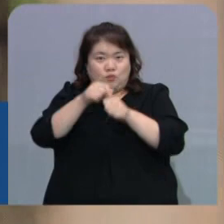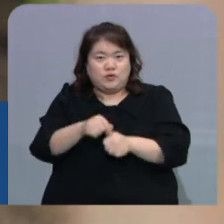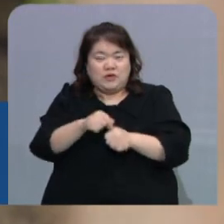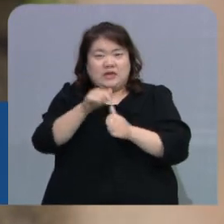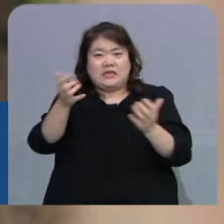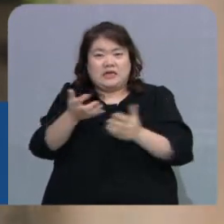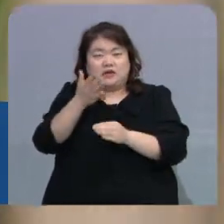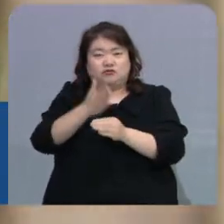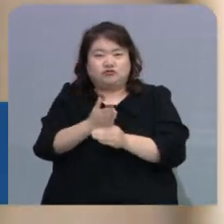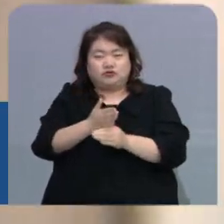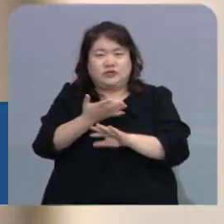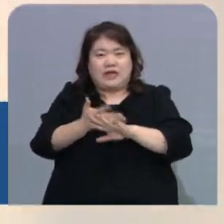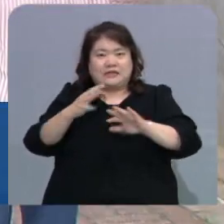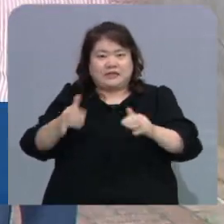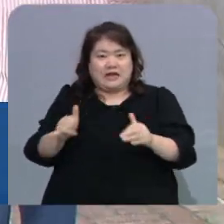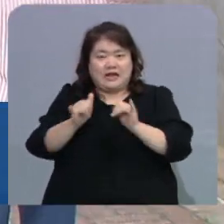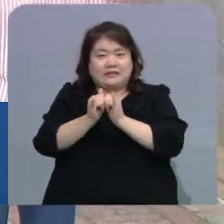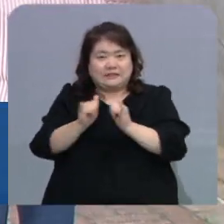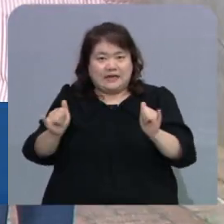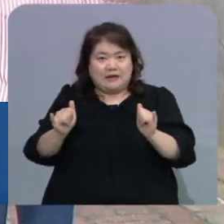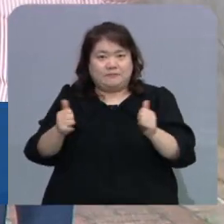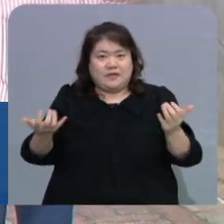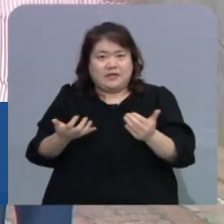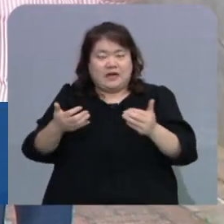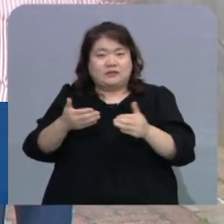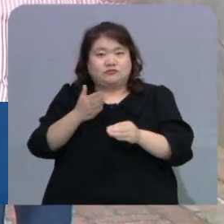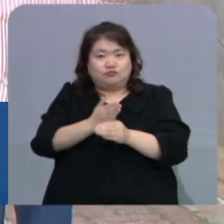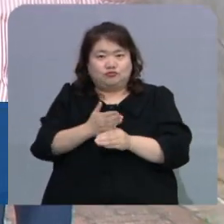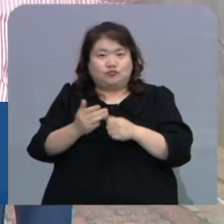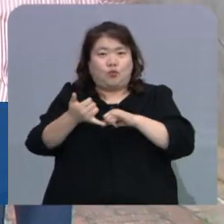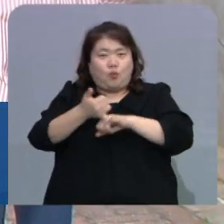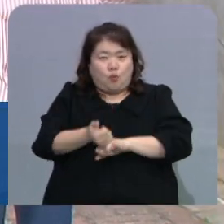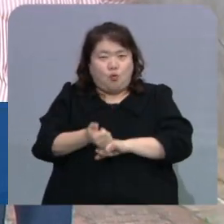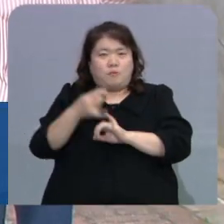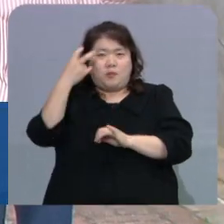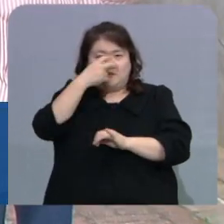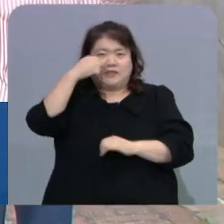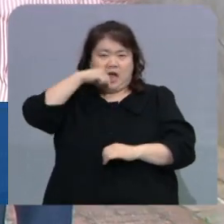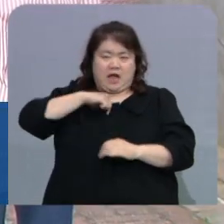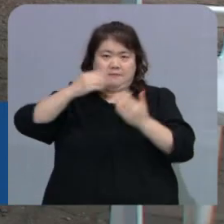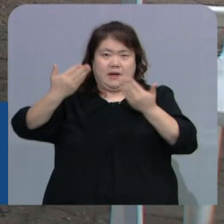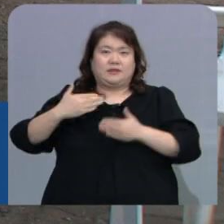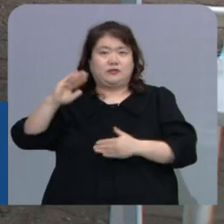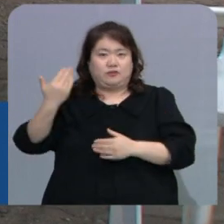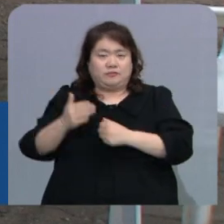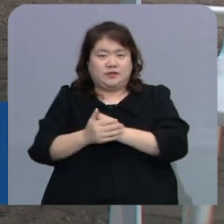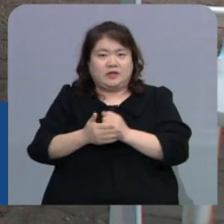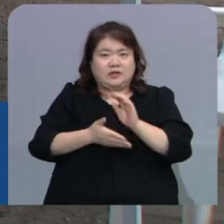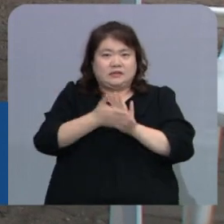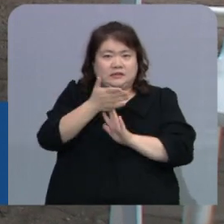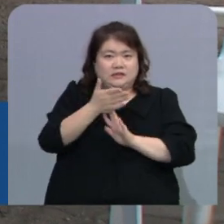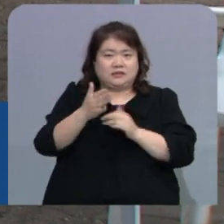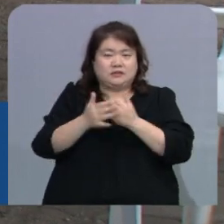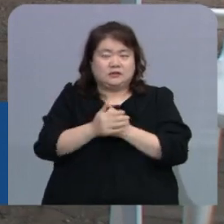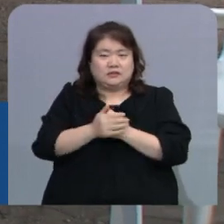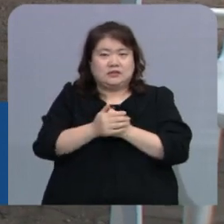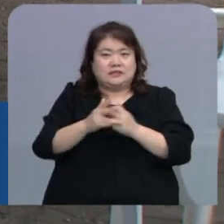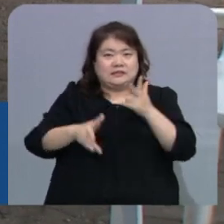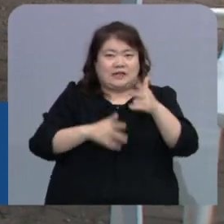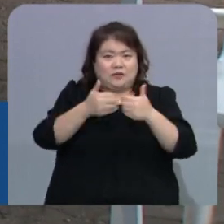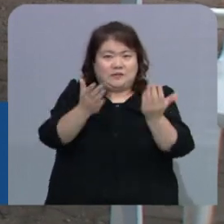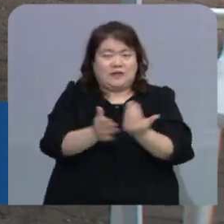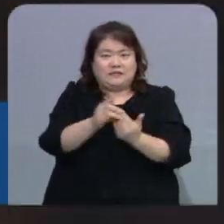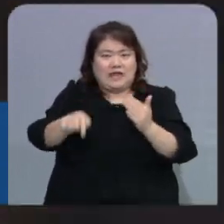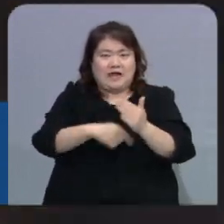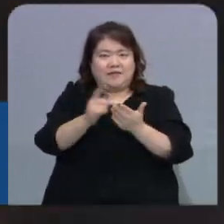노동자로 백신 접종 여부와 관계없이 반드시 검사를 받아야 합니다. 시는 50도동 산업단지 내에